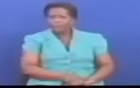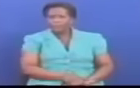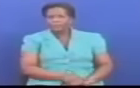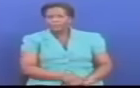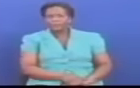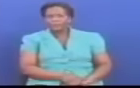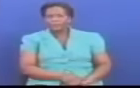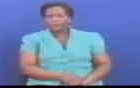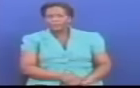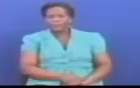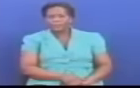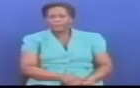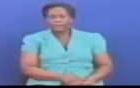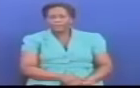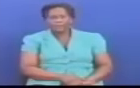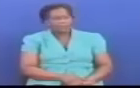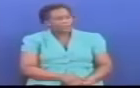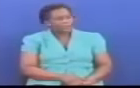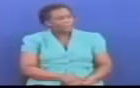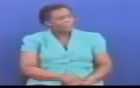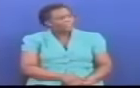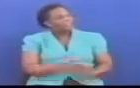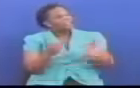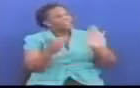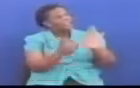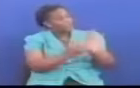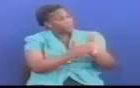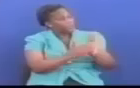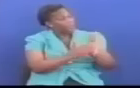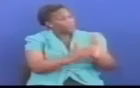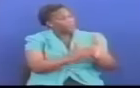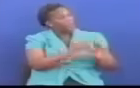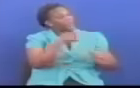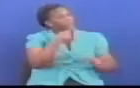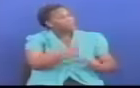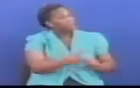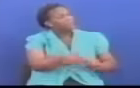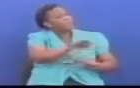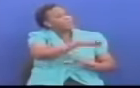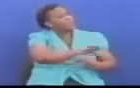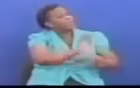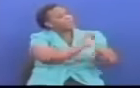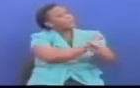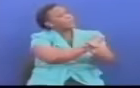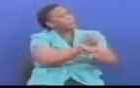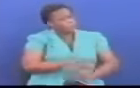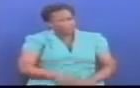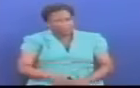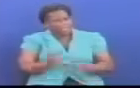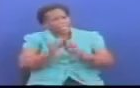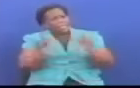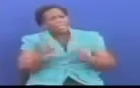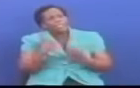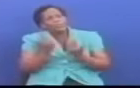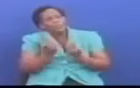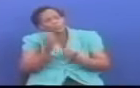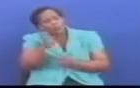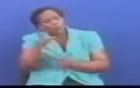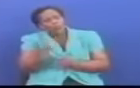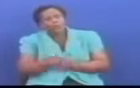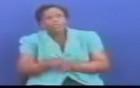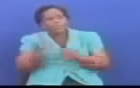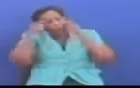Huku eneo shiria ikiwa inataka eneo lile litumike kwa ajili ya magereza Lakini kwa kuwa kiliocha wanainchi kilikuwa kikubwa